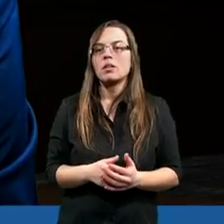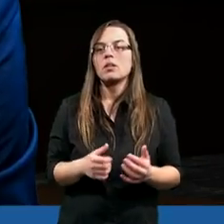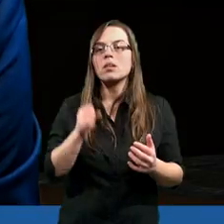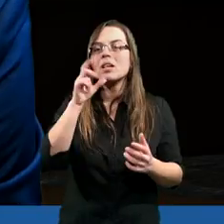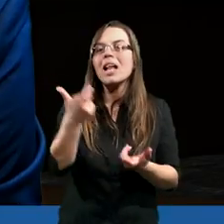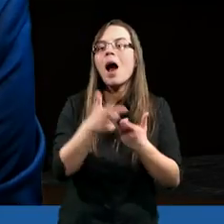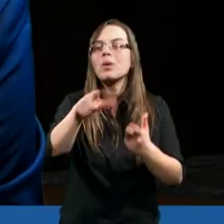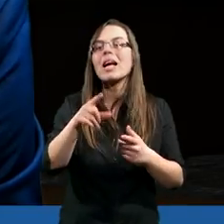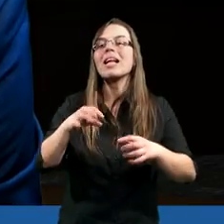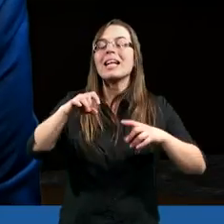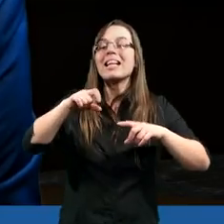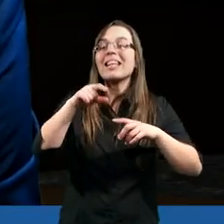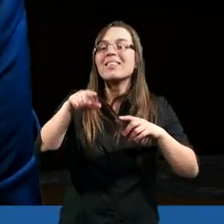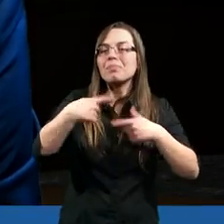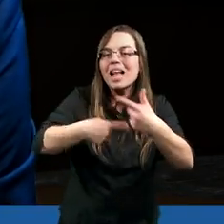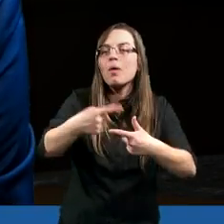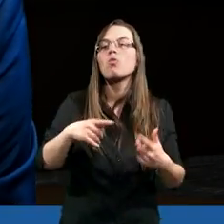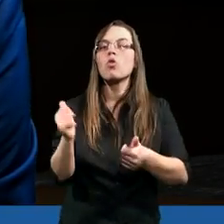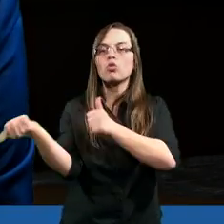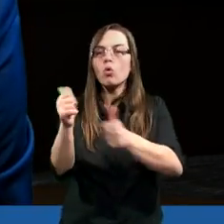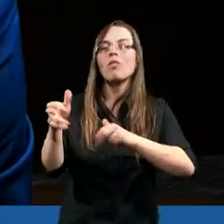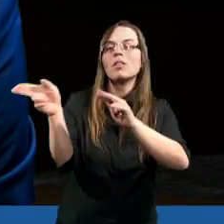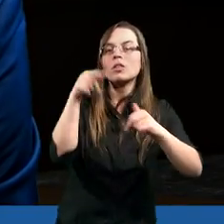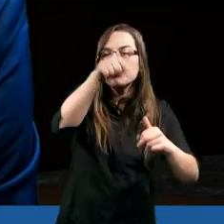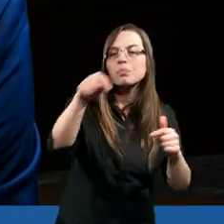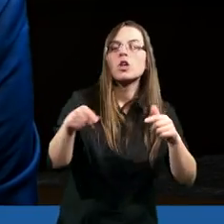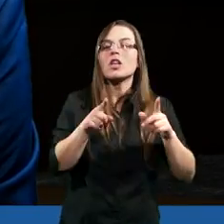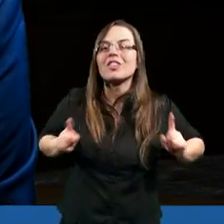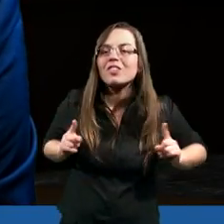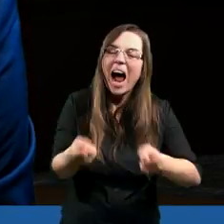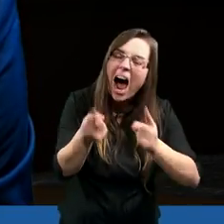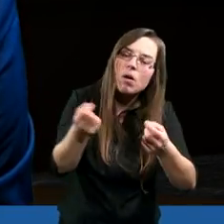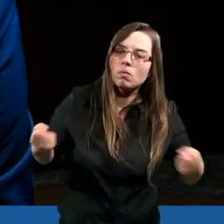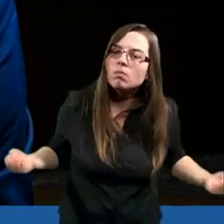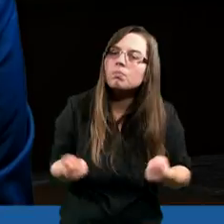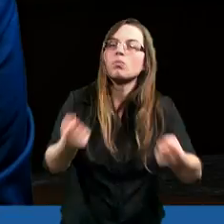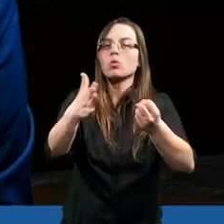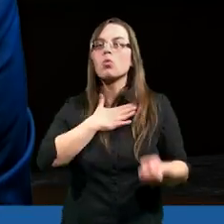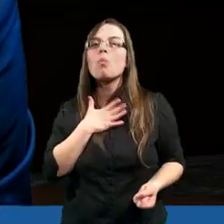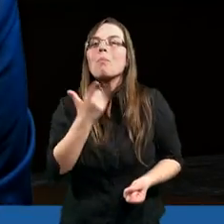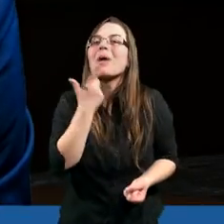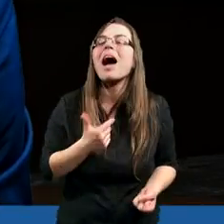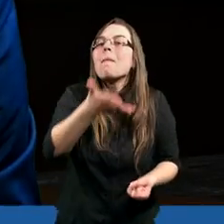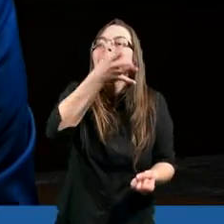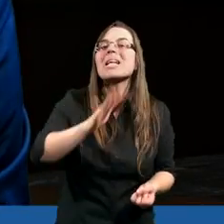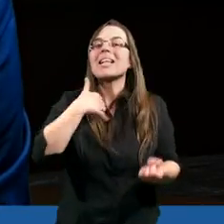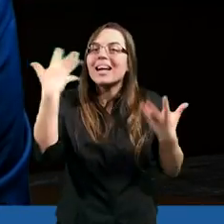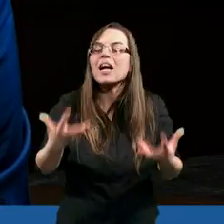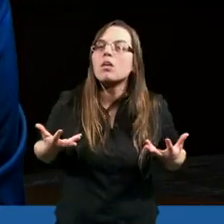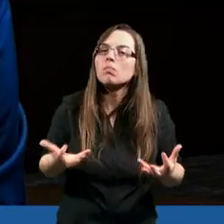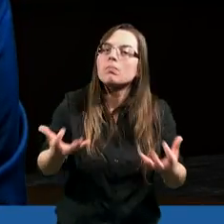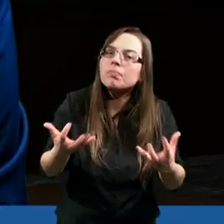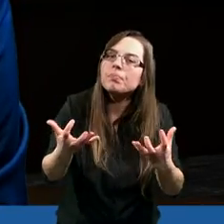po tej ceremonii chrztu wróciłem do kościoła i zacząłem działać i czułem wielkie pragnienie misji, wielkie